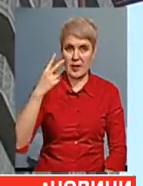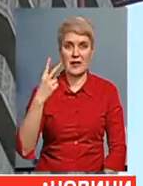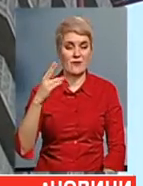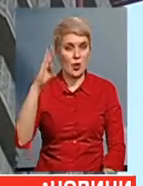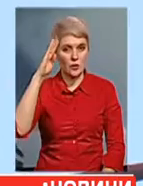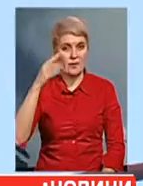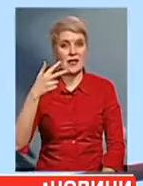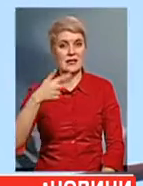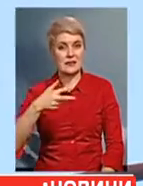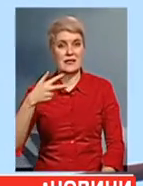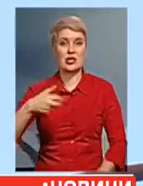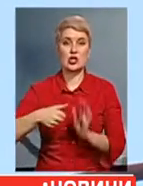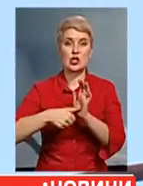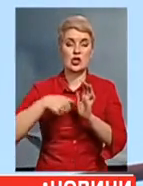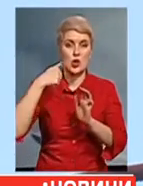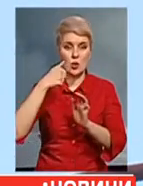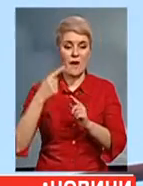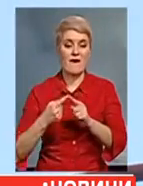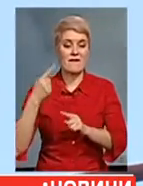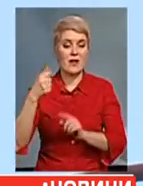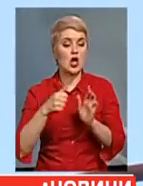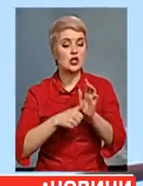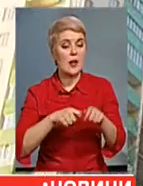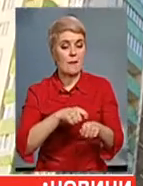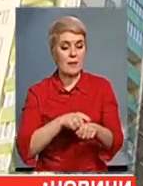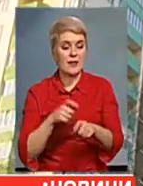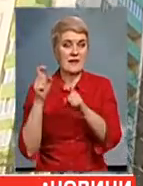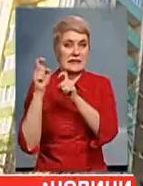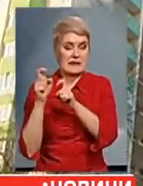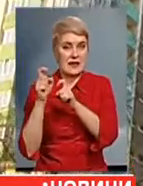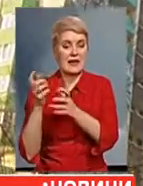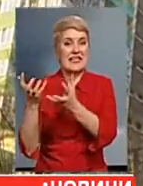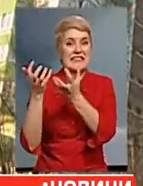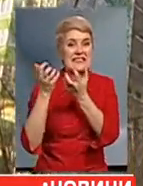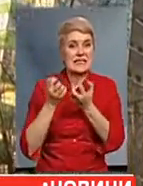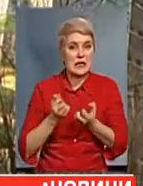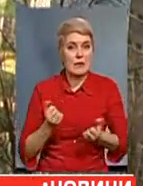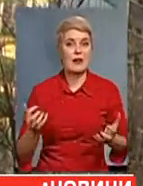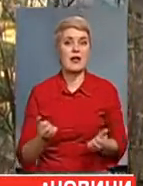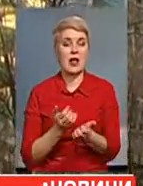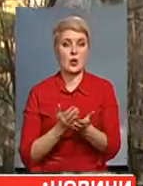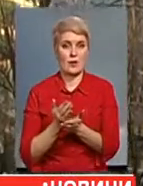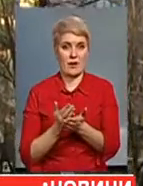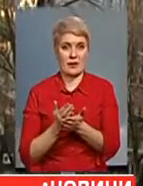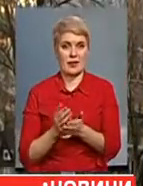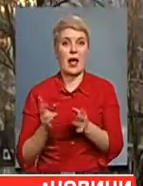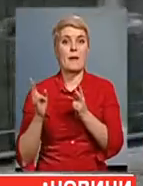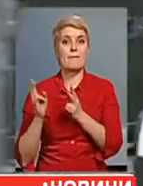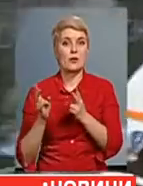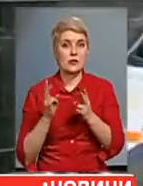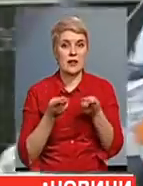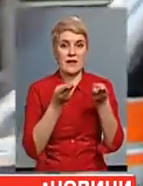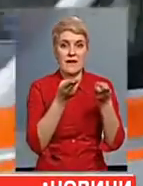років на висоті 60 метрів застрягли. Їх знімали рятувальники. Постраждали в лікарні. Стан тяжкий.